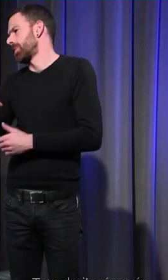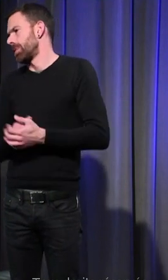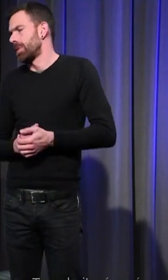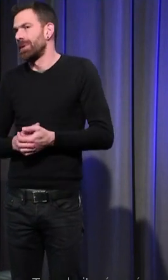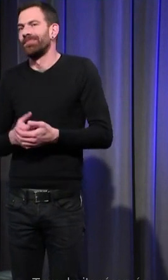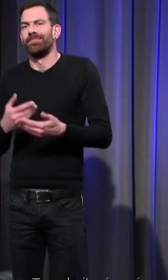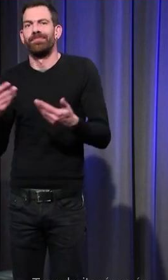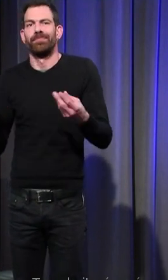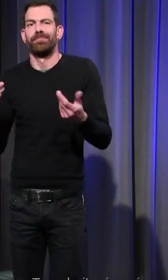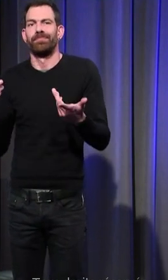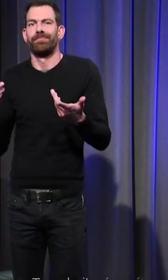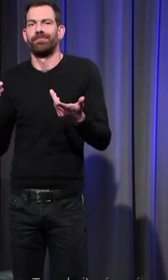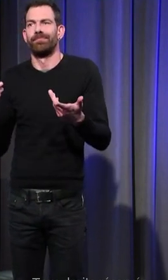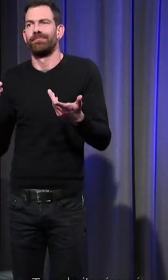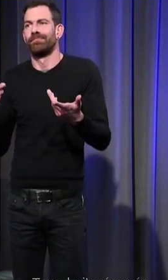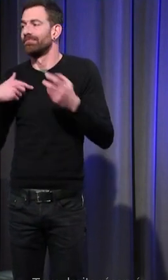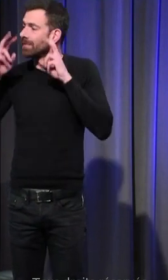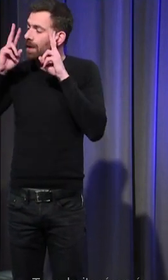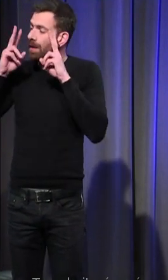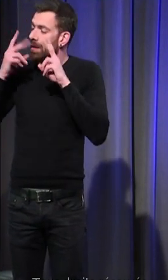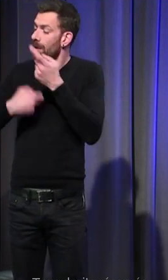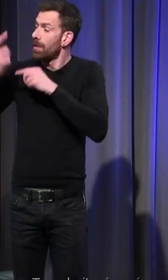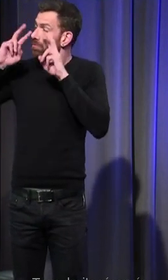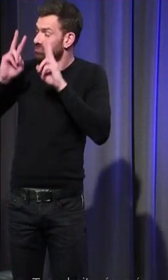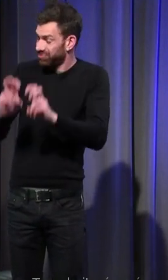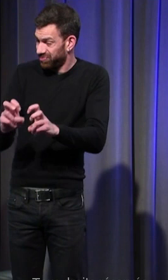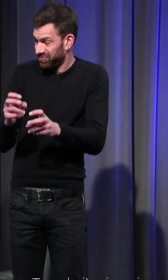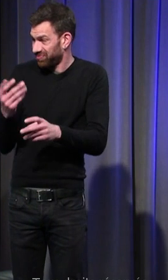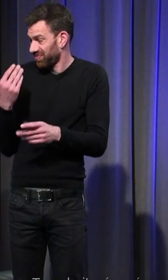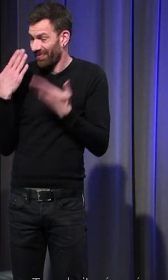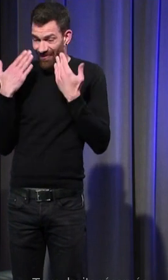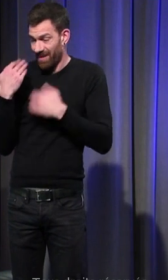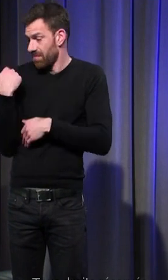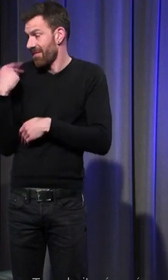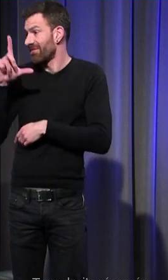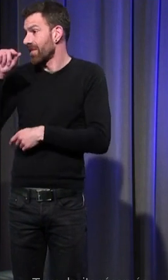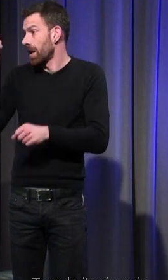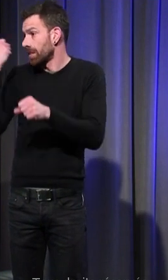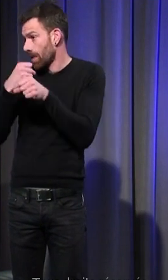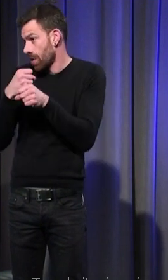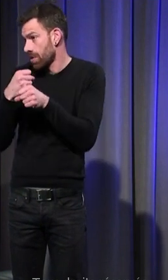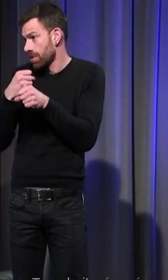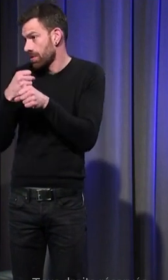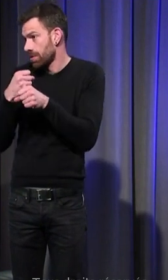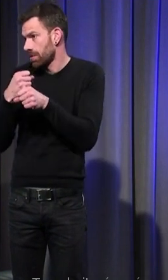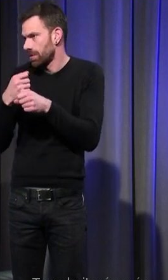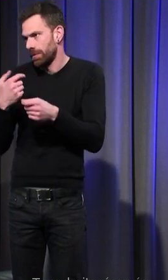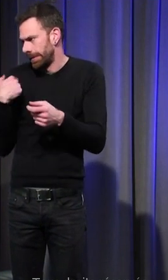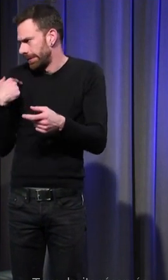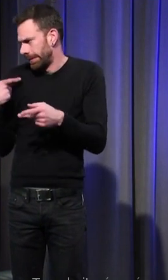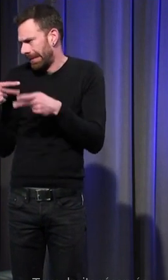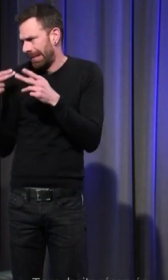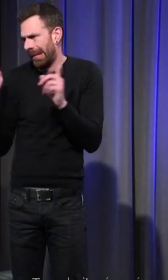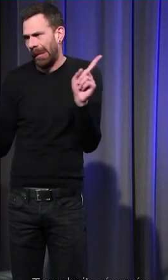'est une enquête historique qui a une vingtaine d'années et donc à l'échelle du travail des historiens c'est rien du tout